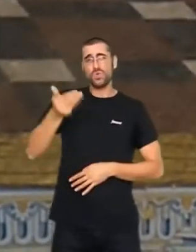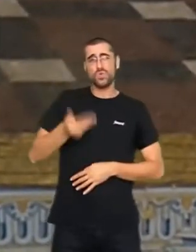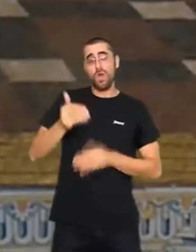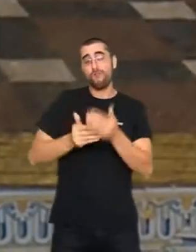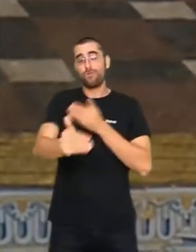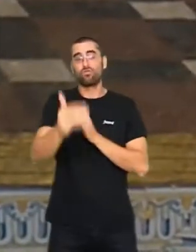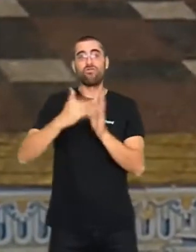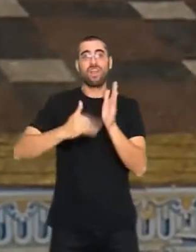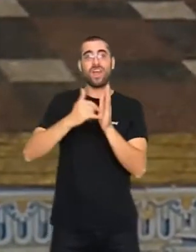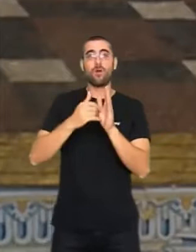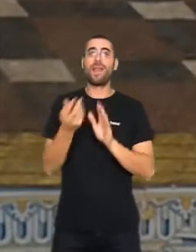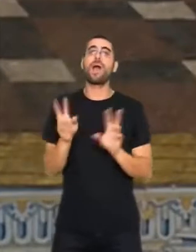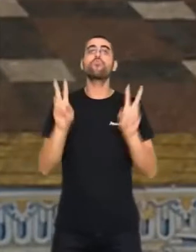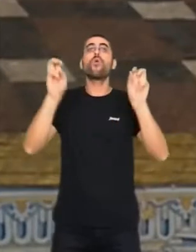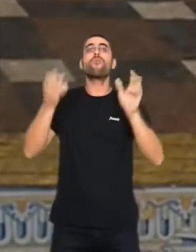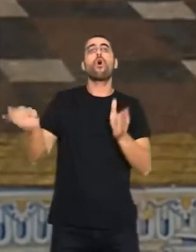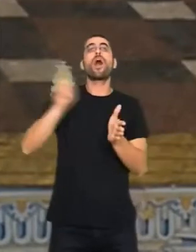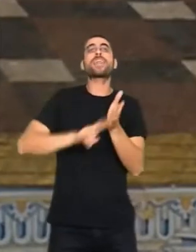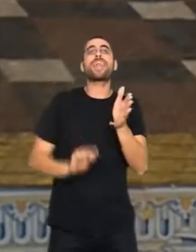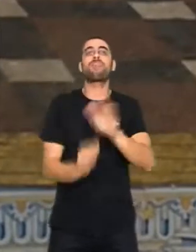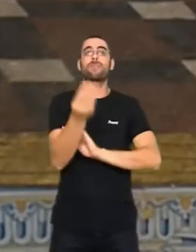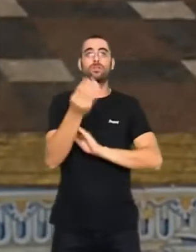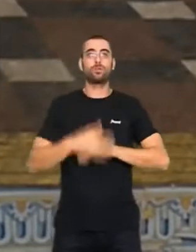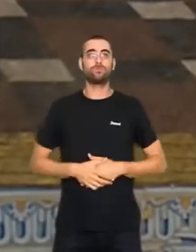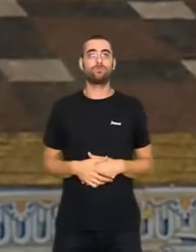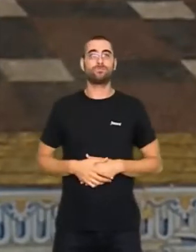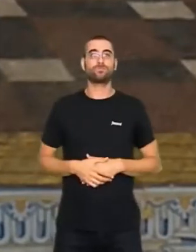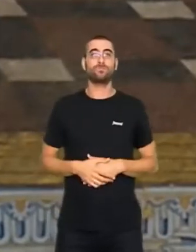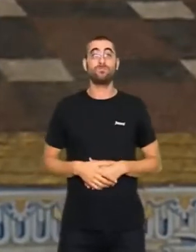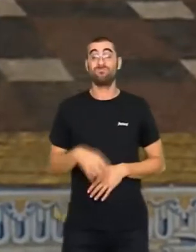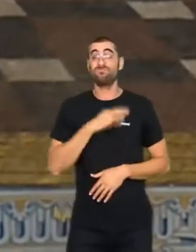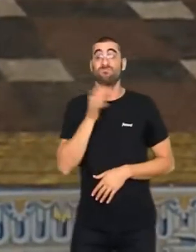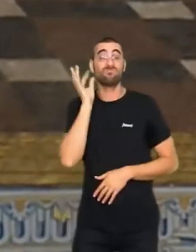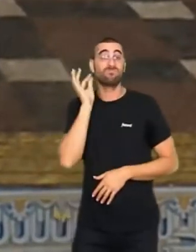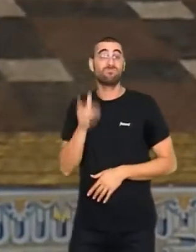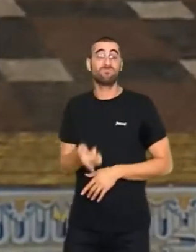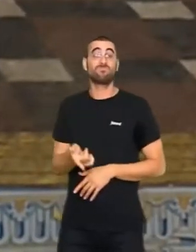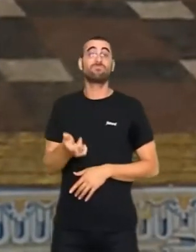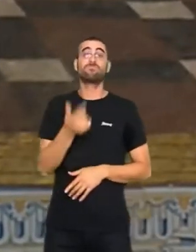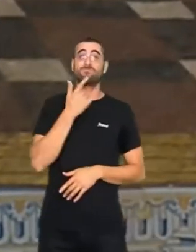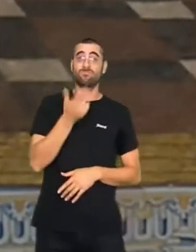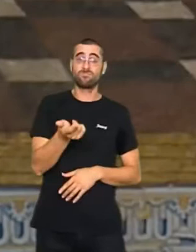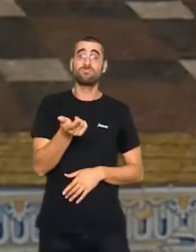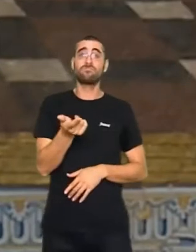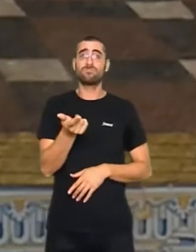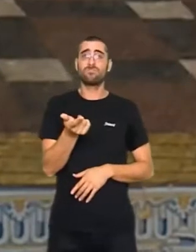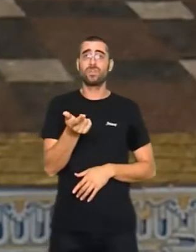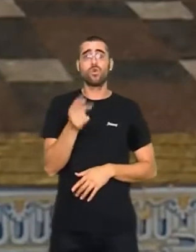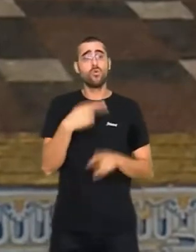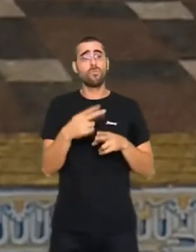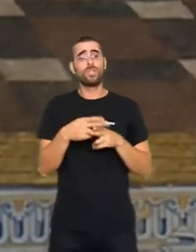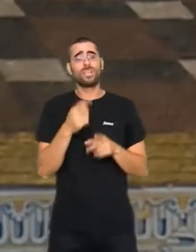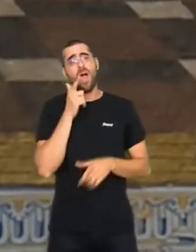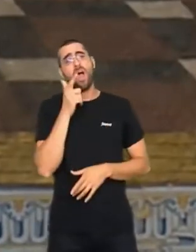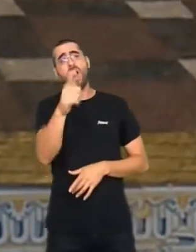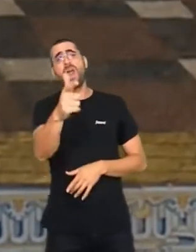per a aquest nou renaixement. Senyors i senyors, no hi ha bona política que no mire a llarg termini. Tampoc hi ha bona